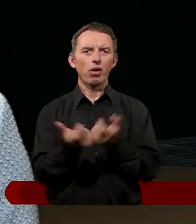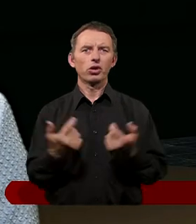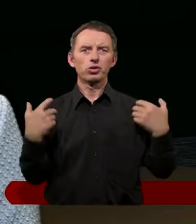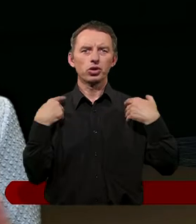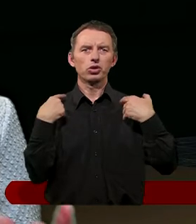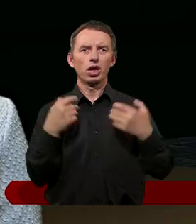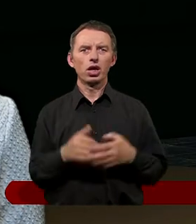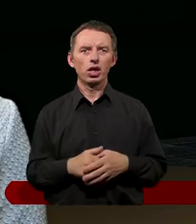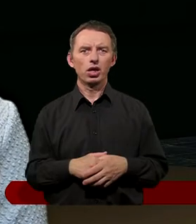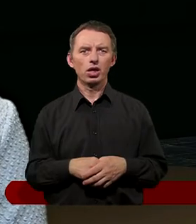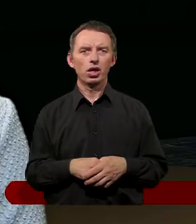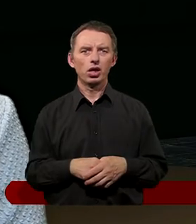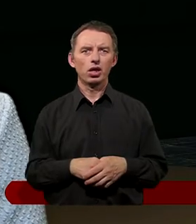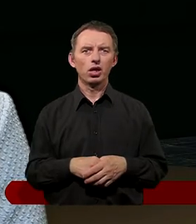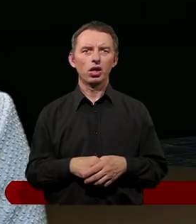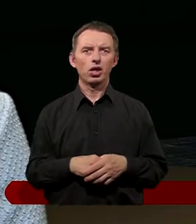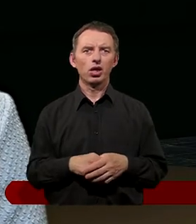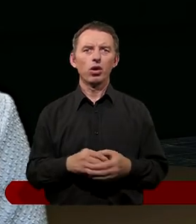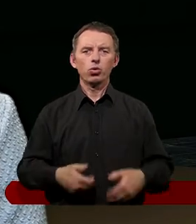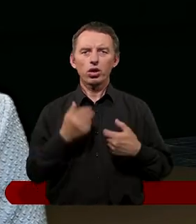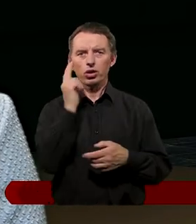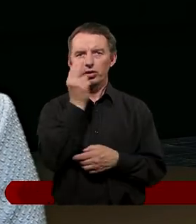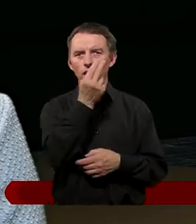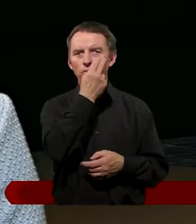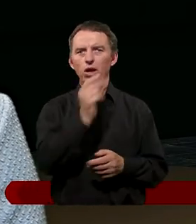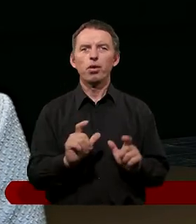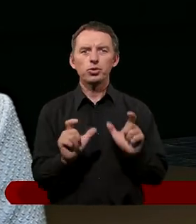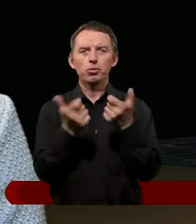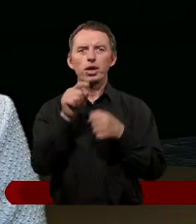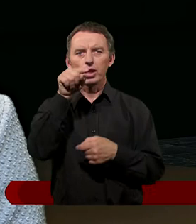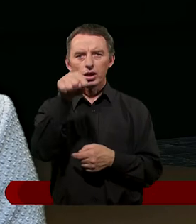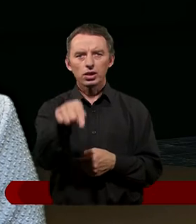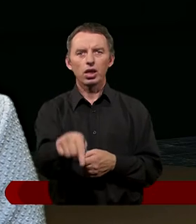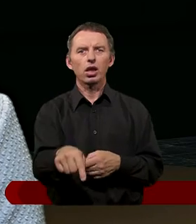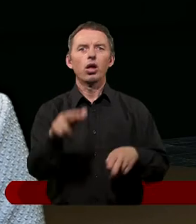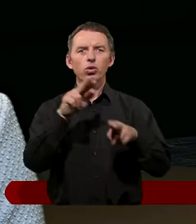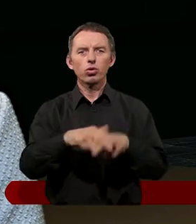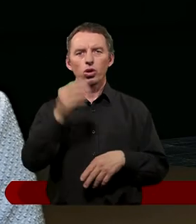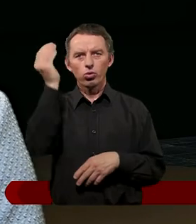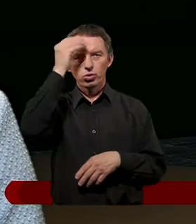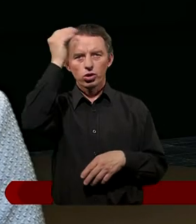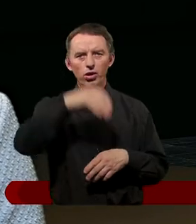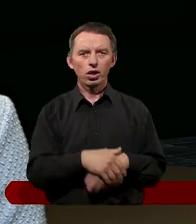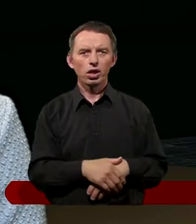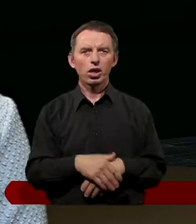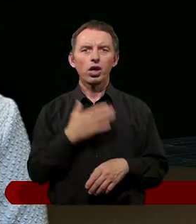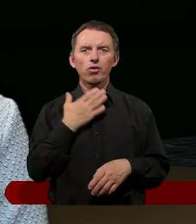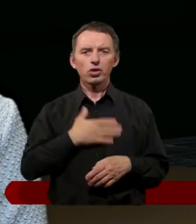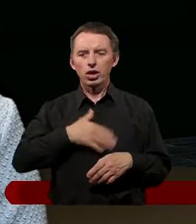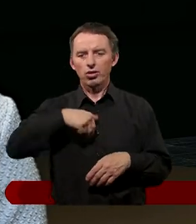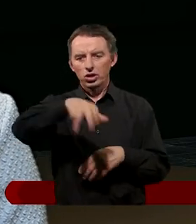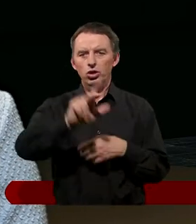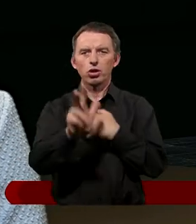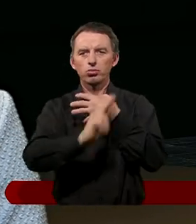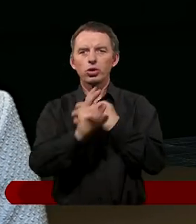ślepego od urodzenia i innych. Ale przypadek ten, gdzie widzimy, że uczniowie szli w sabbat przez zboże i